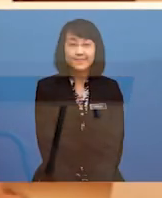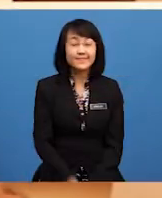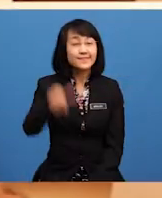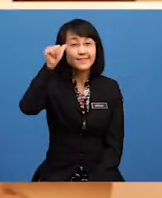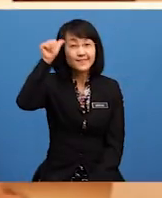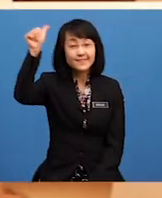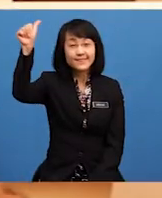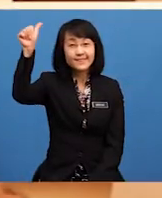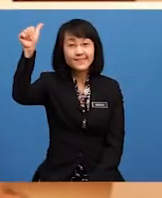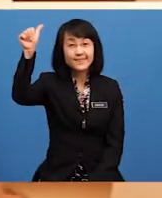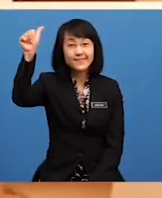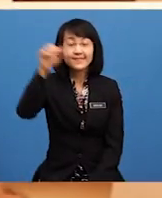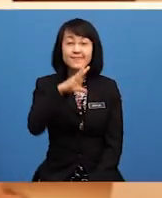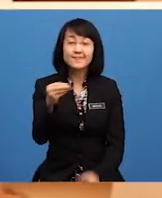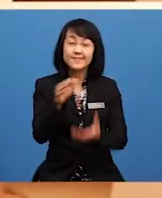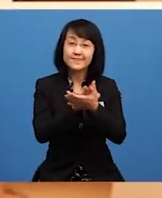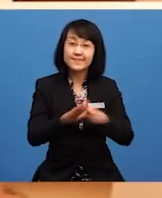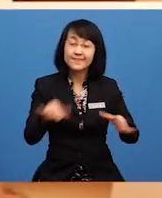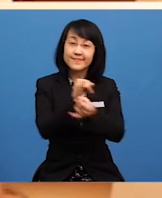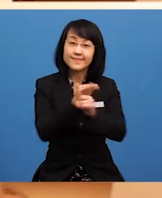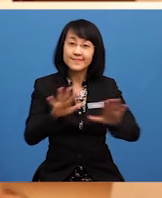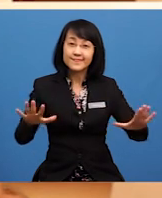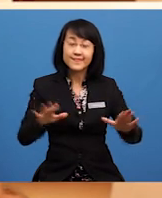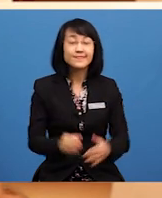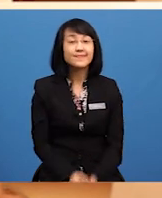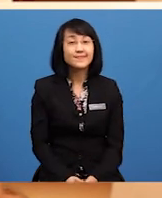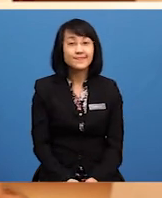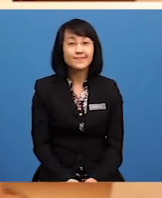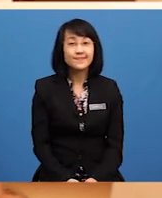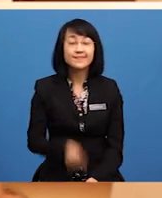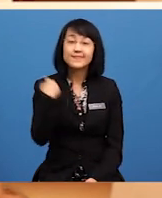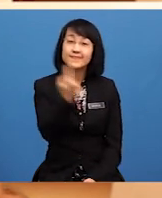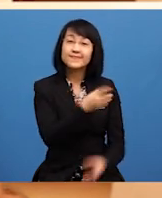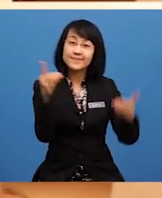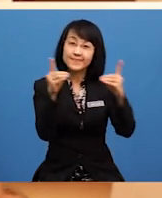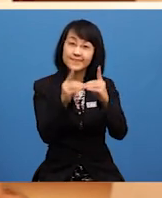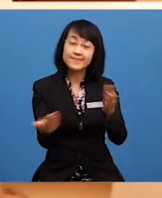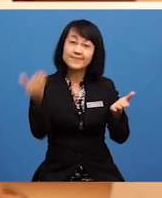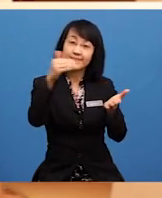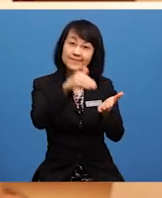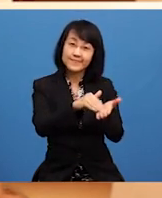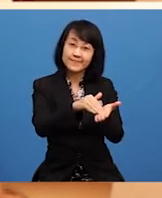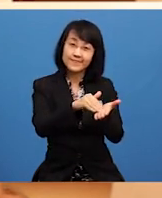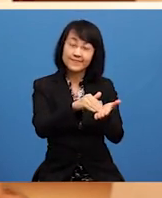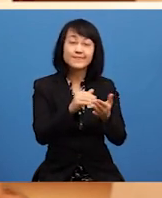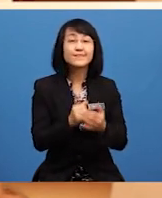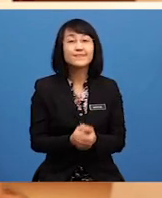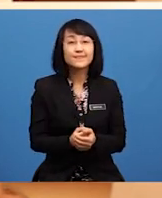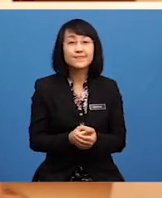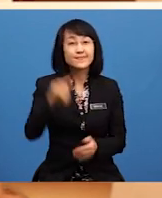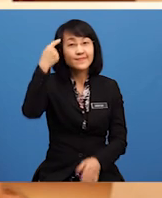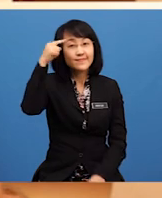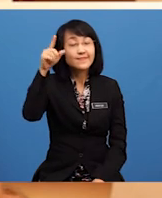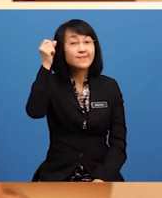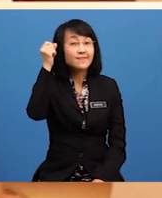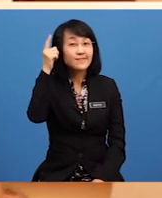Assalamualaikum dan selamat sejahtera. Kita bersuara lagi pada kali ini untuk